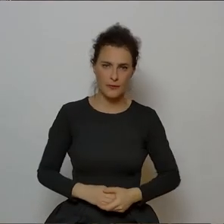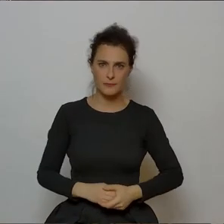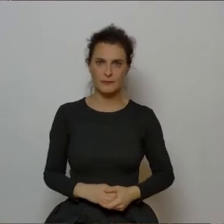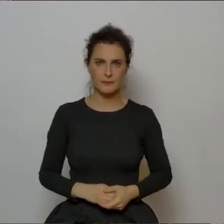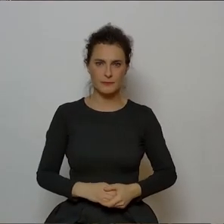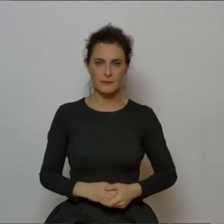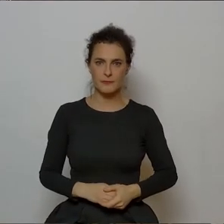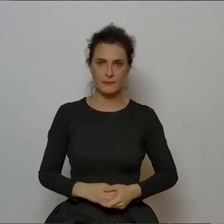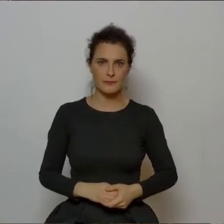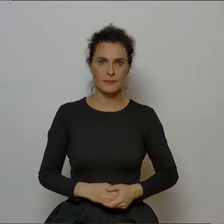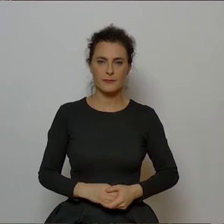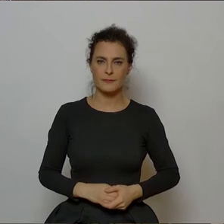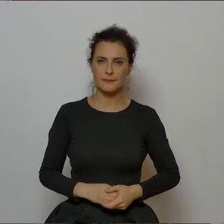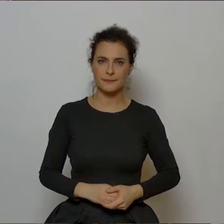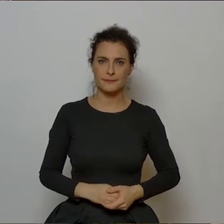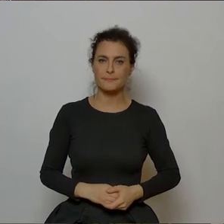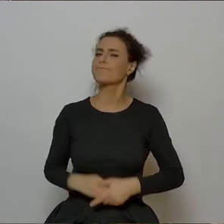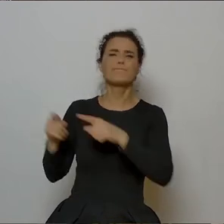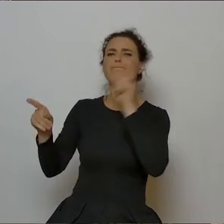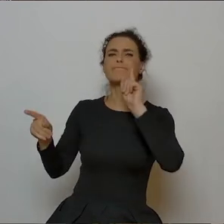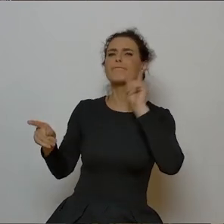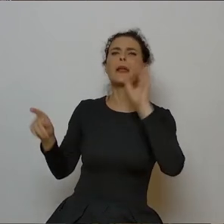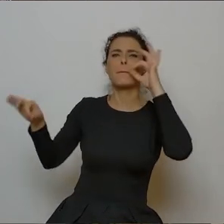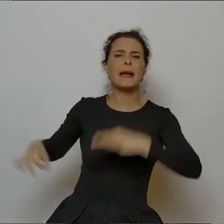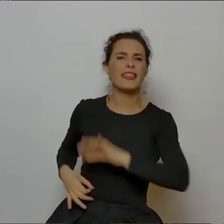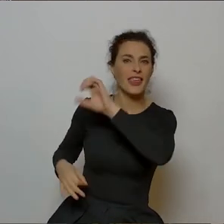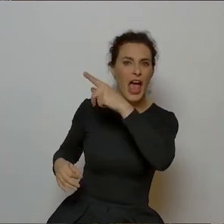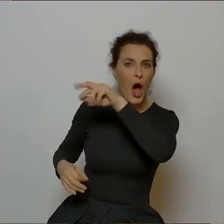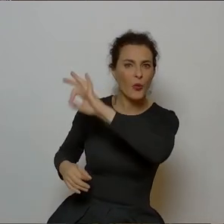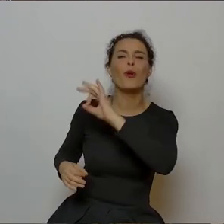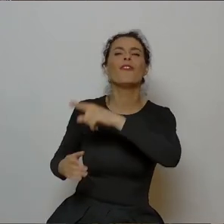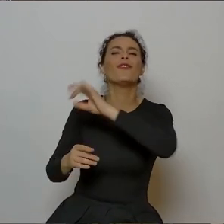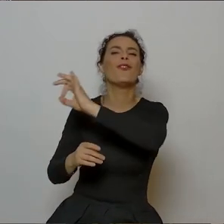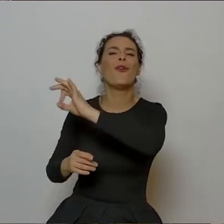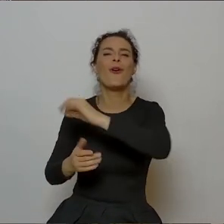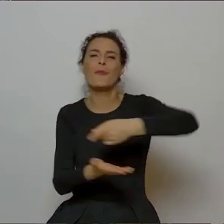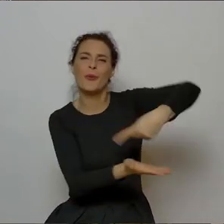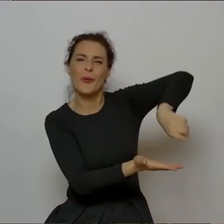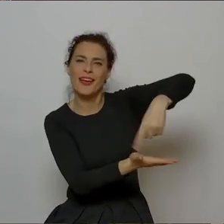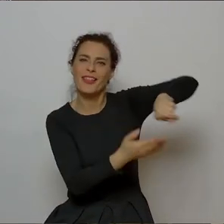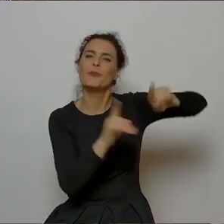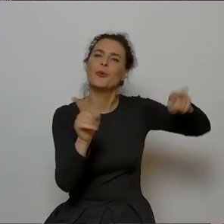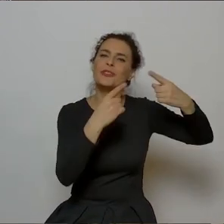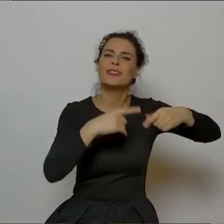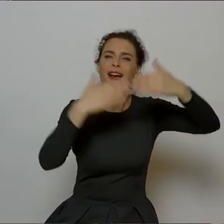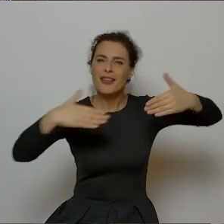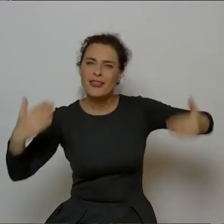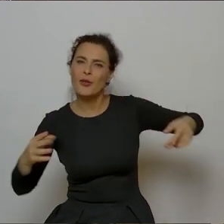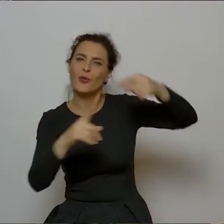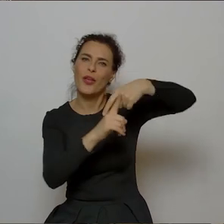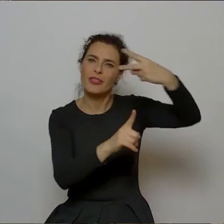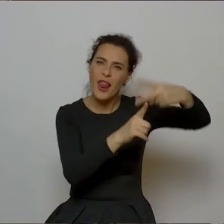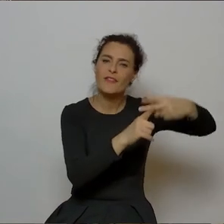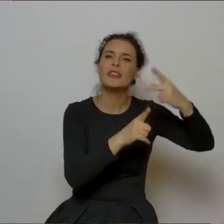Panie Jakubie, Pana fascynacja płytą, o której mówiliśmy już kilkakrotnie, czyli muzyki teatralnej i telewizyjnej